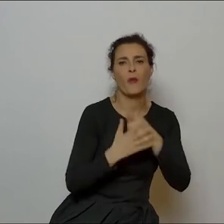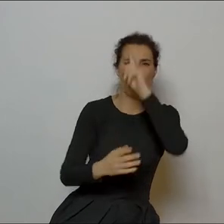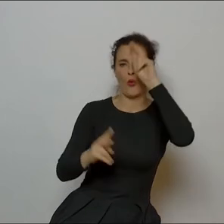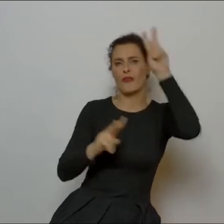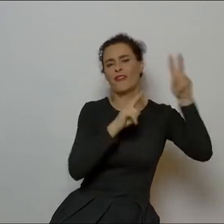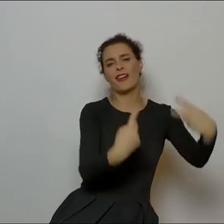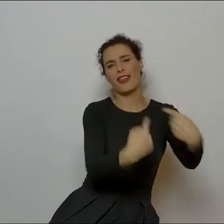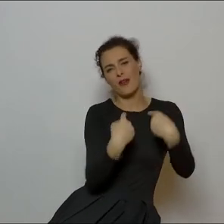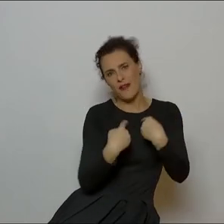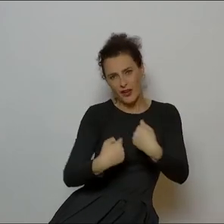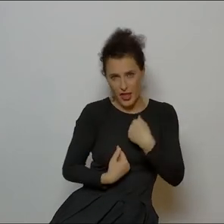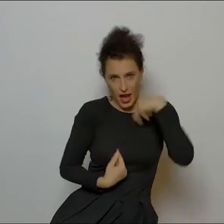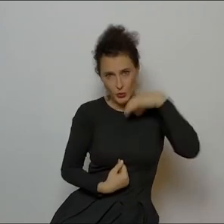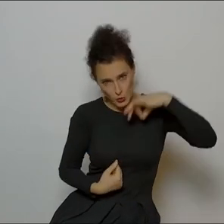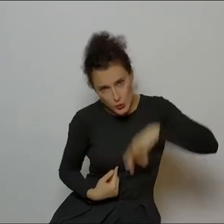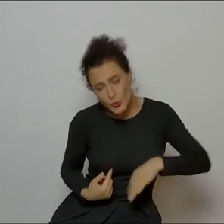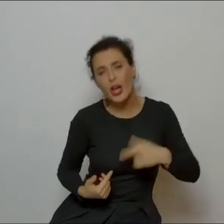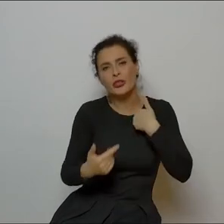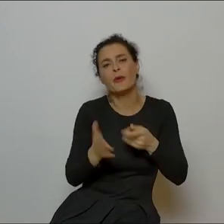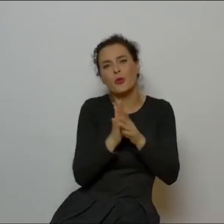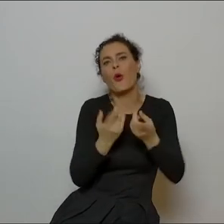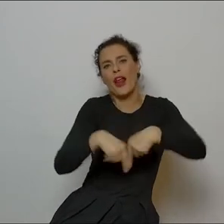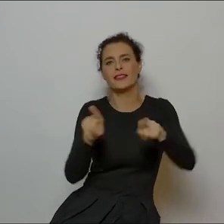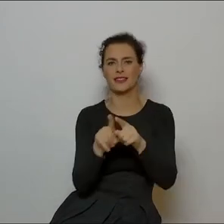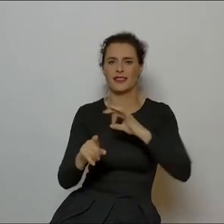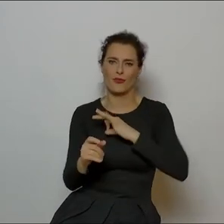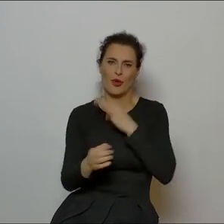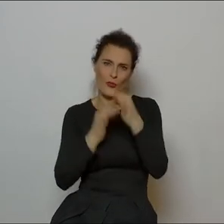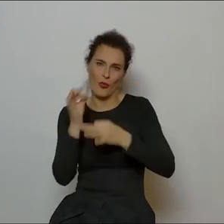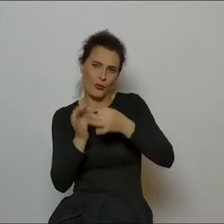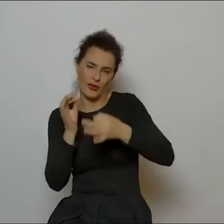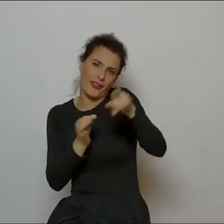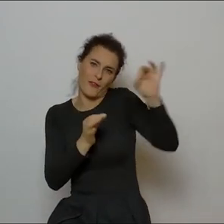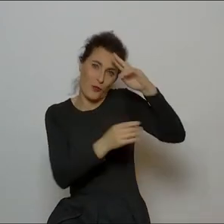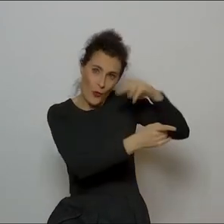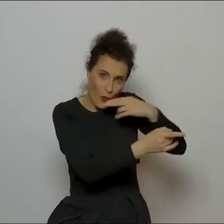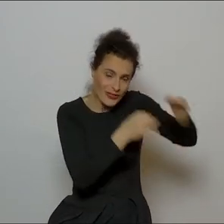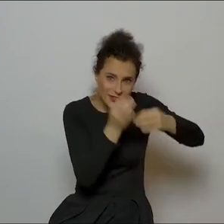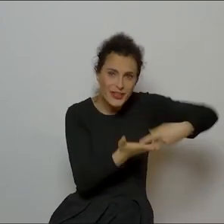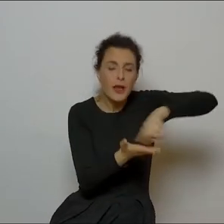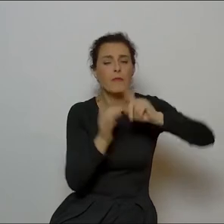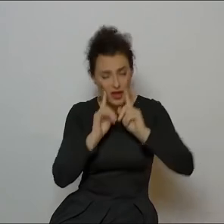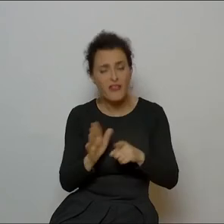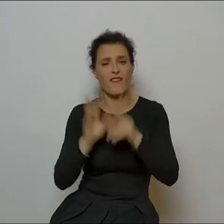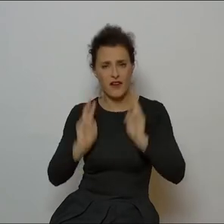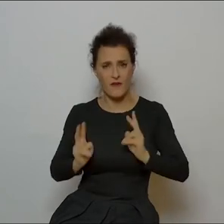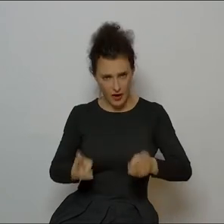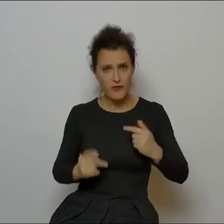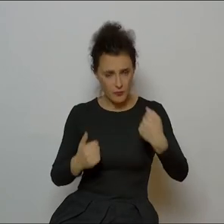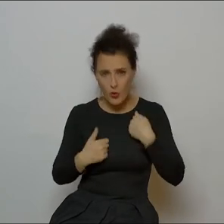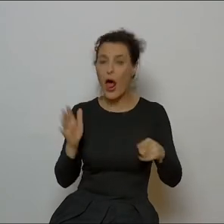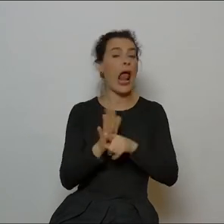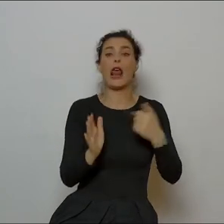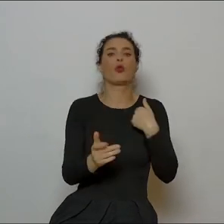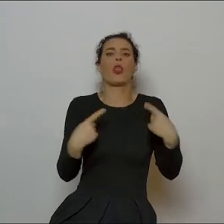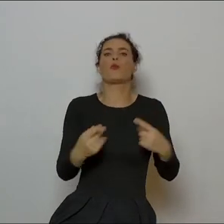realizacji płyty. Ta płyta już nie powstała, ale to nie był jakiś taki mój